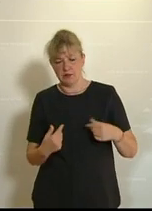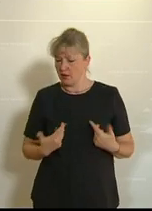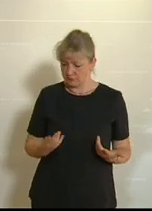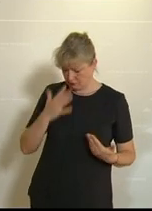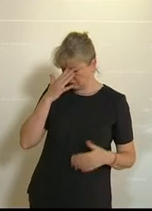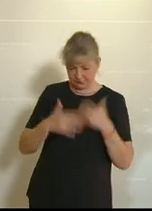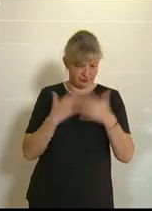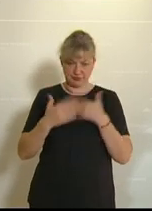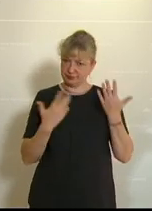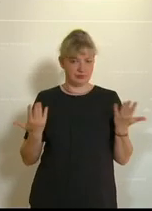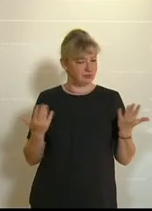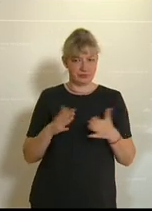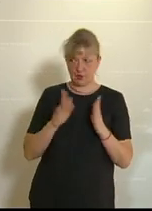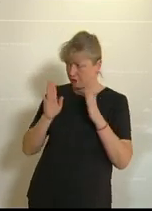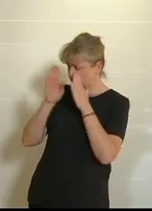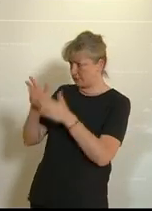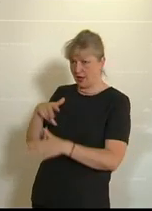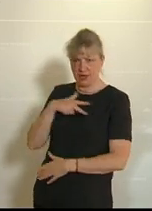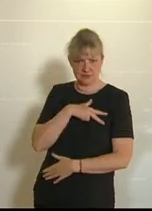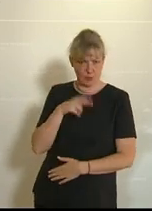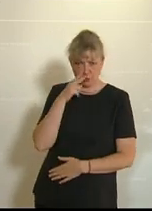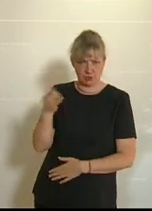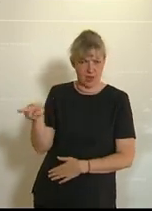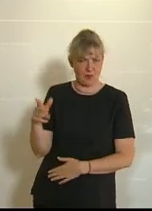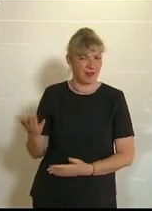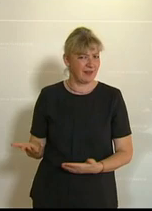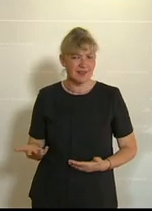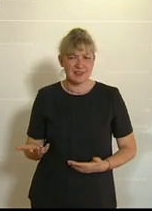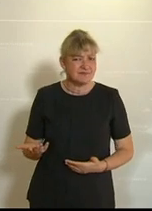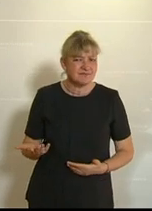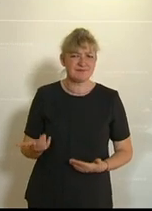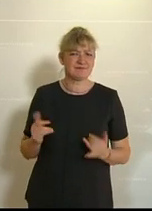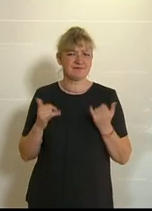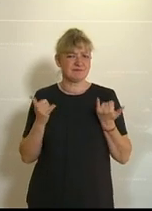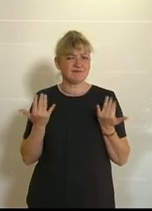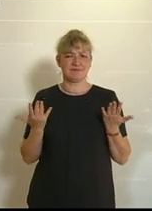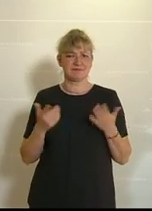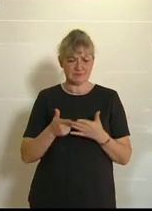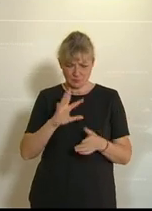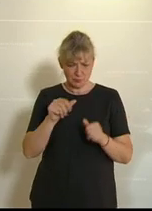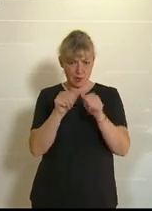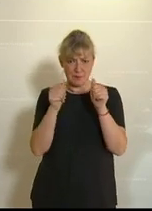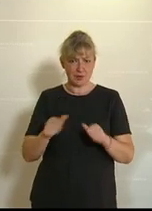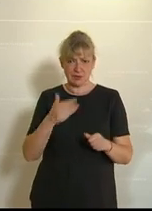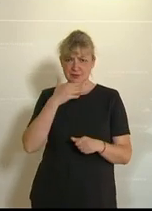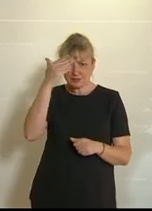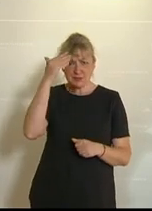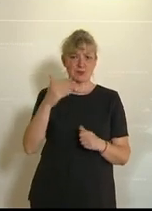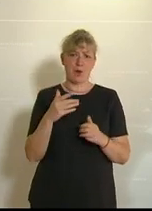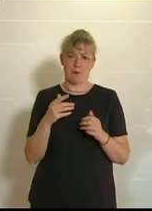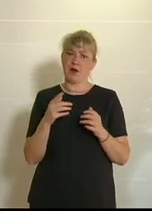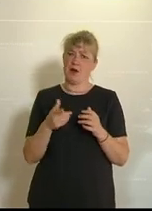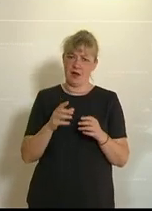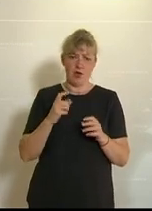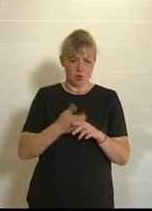Und speziell, wenn ich jetzt in die Richtung der SPÖ schaue und dieses unbestritten schöne Modell der Summer City Camps, das Rot